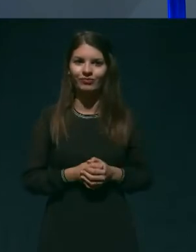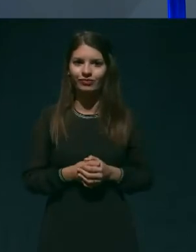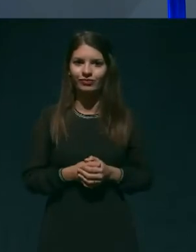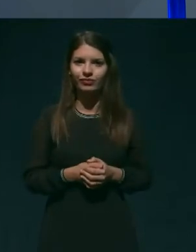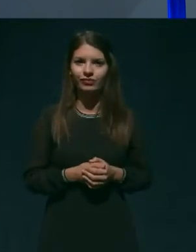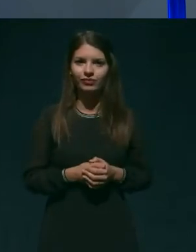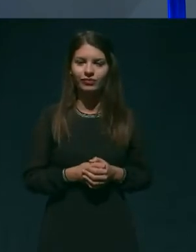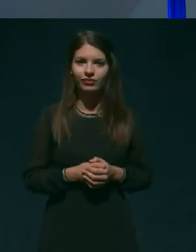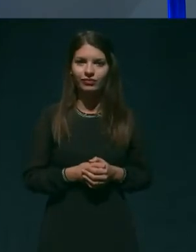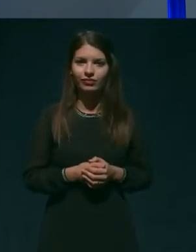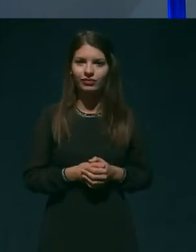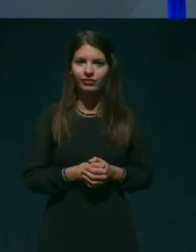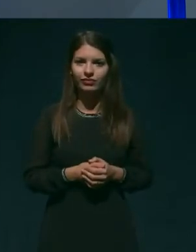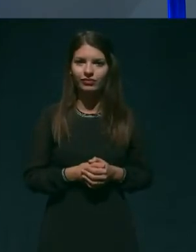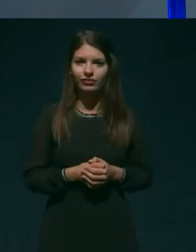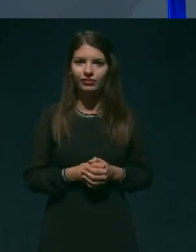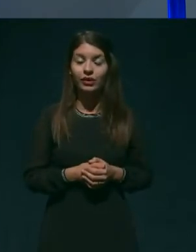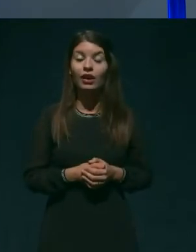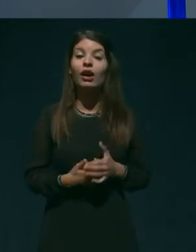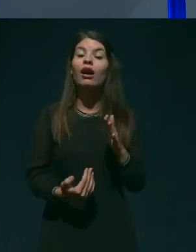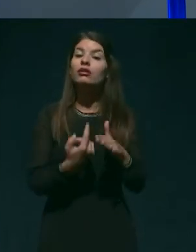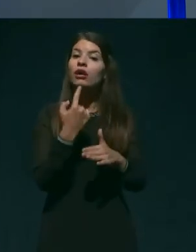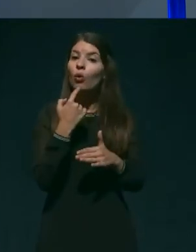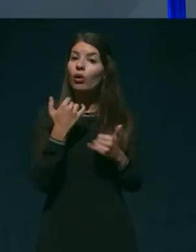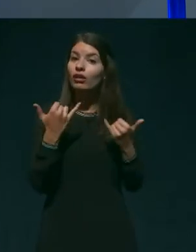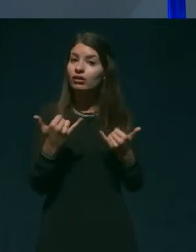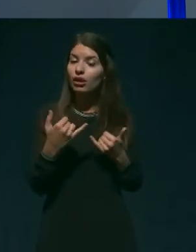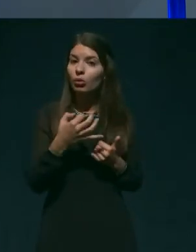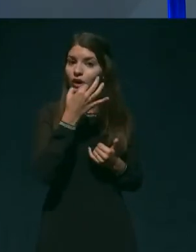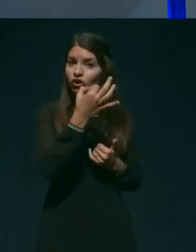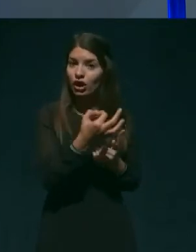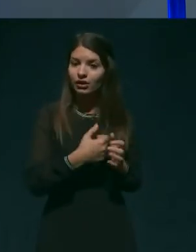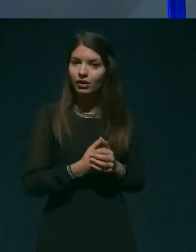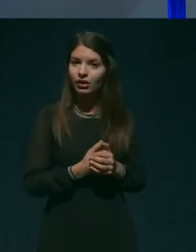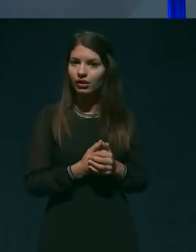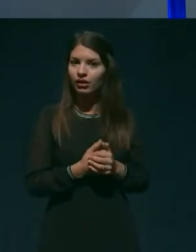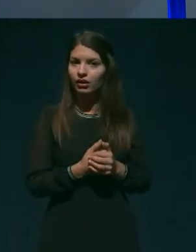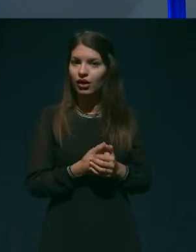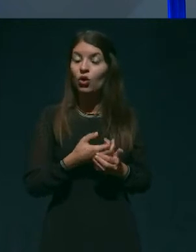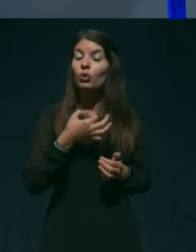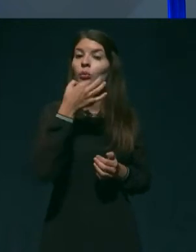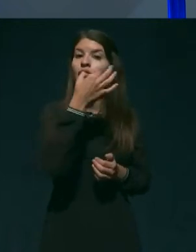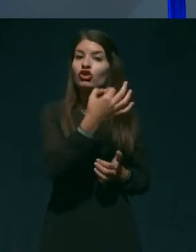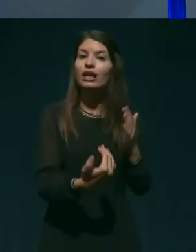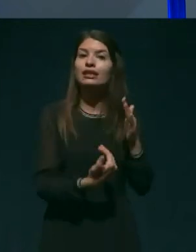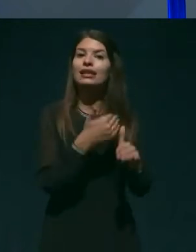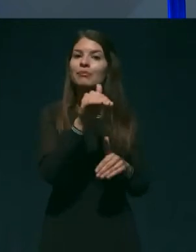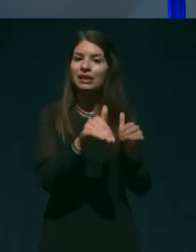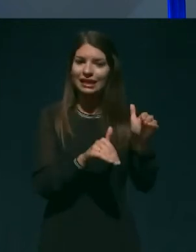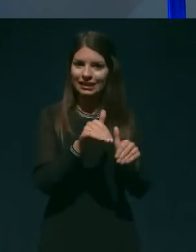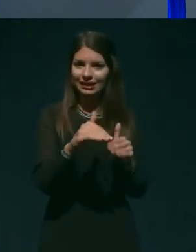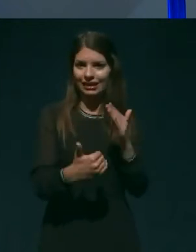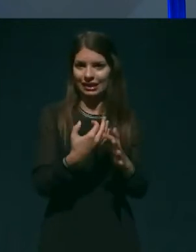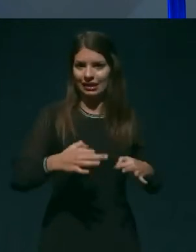Za koga imate vprašanje v studiju? Imamo vprašanje za ministra Gantarja.